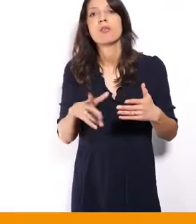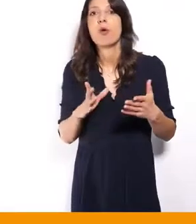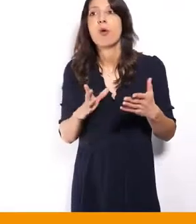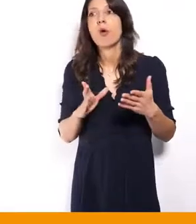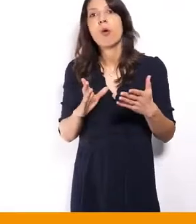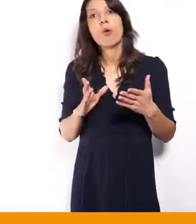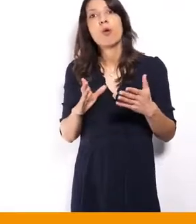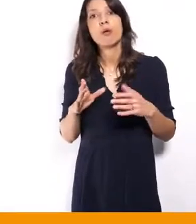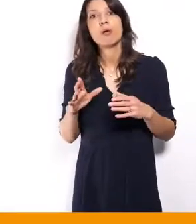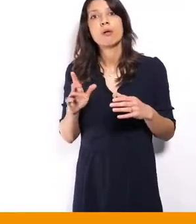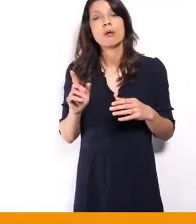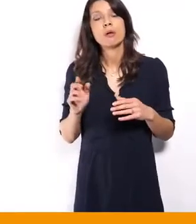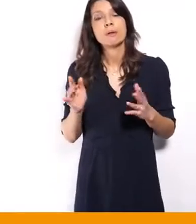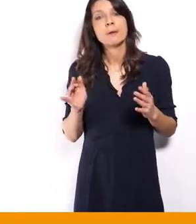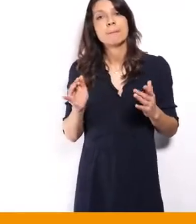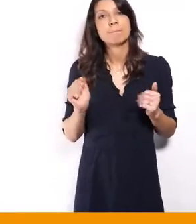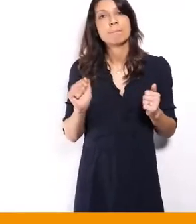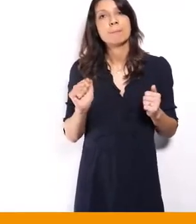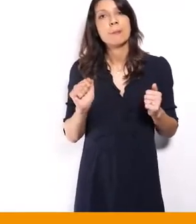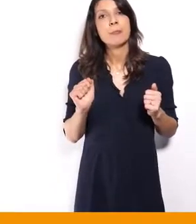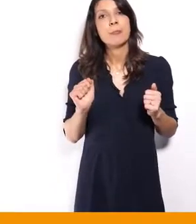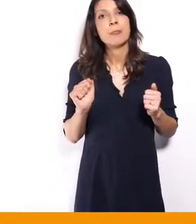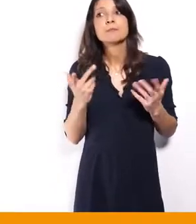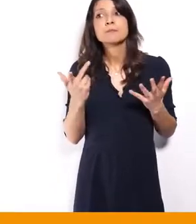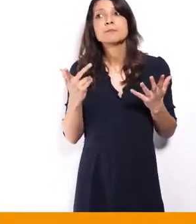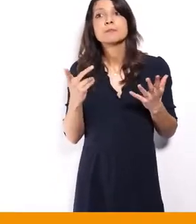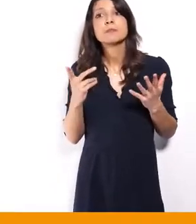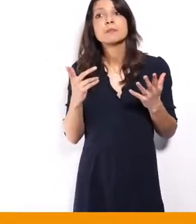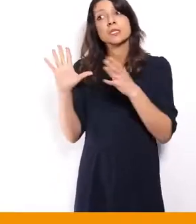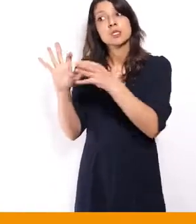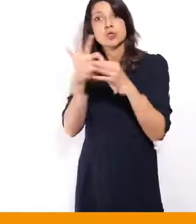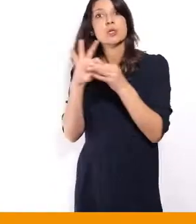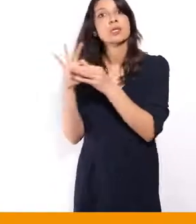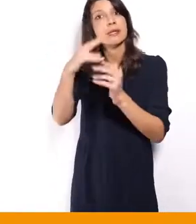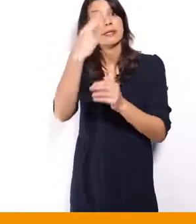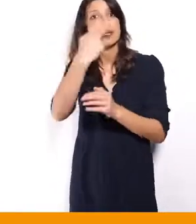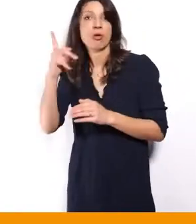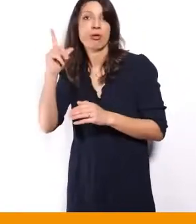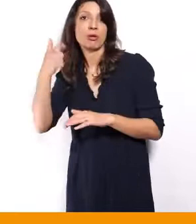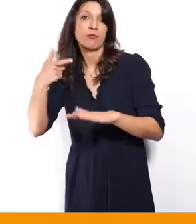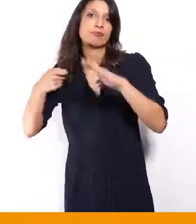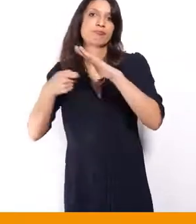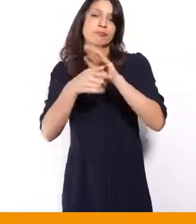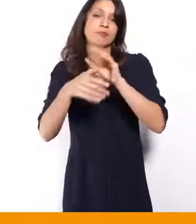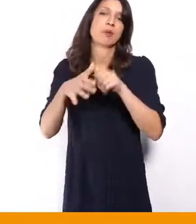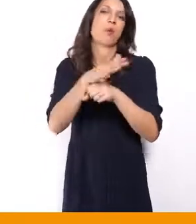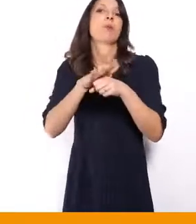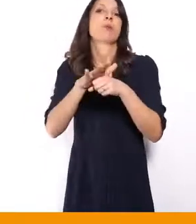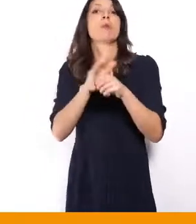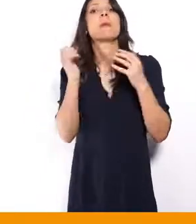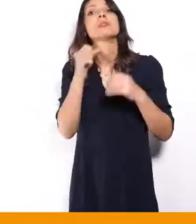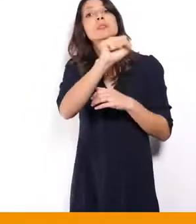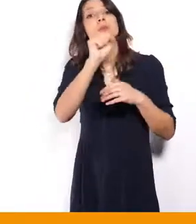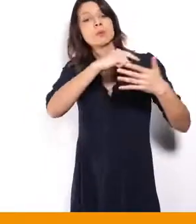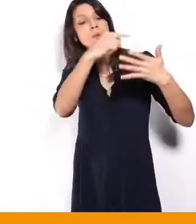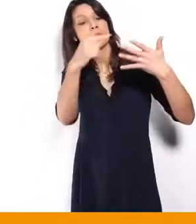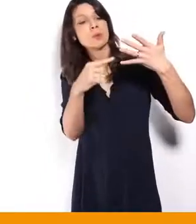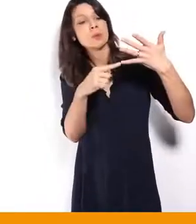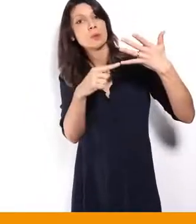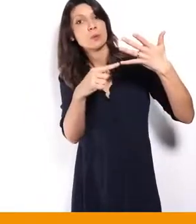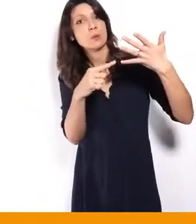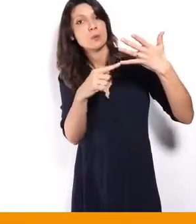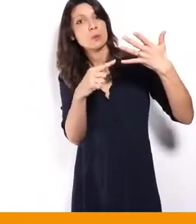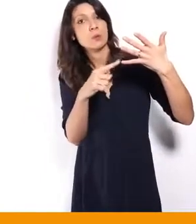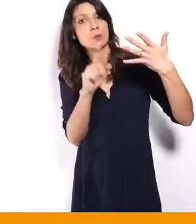par la solidarité nationale, dans le cadre de la cinquième branche notamment qui a été créée, de